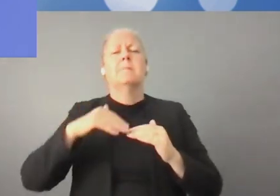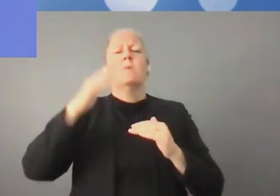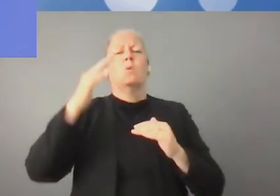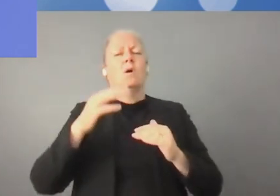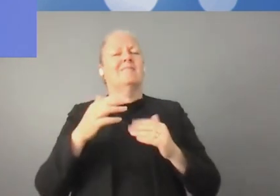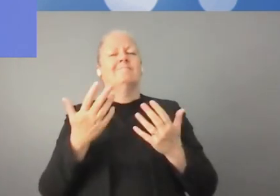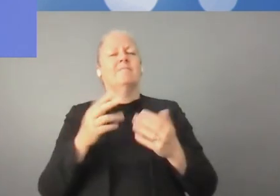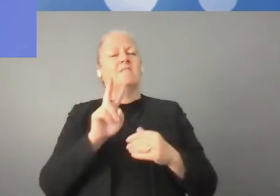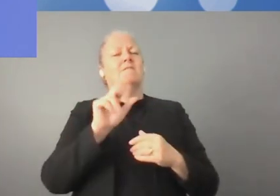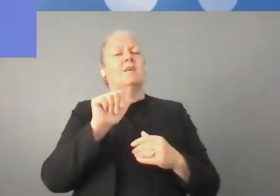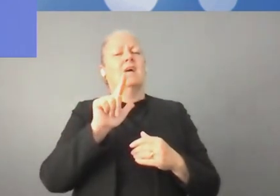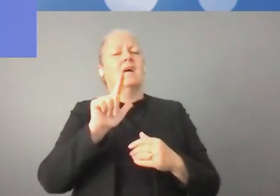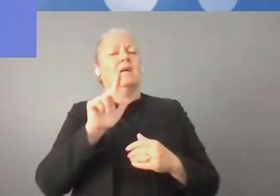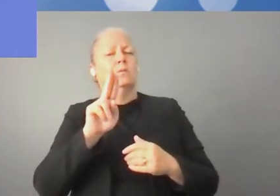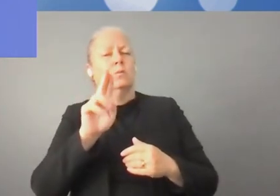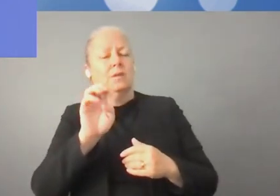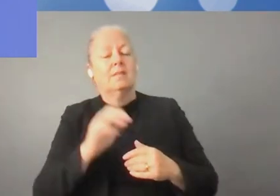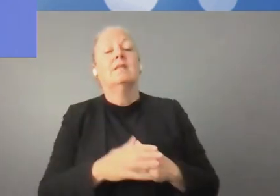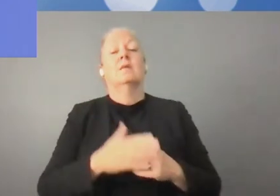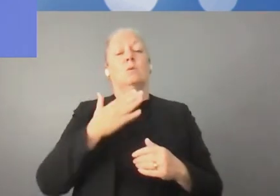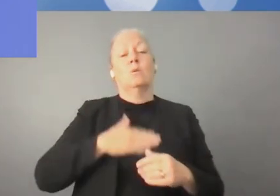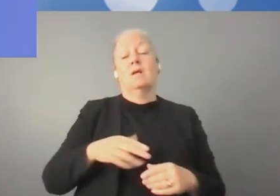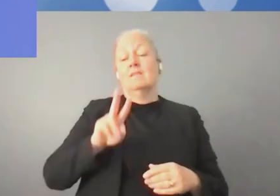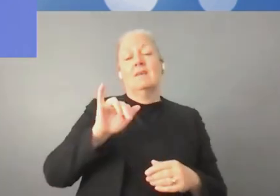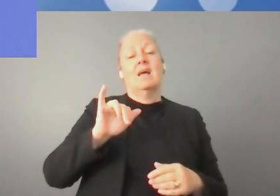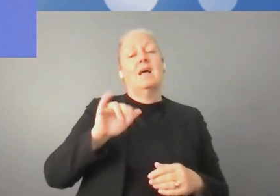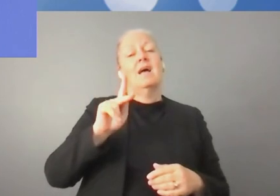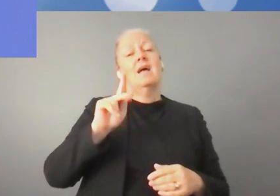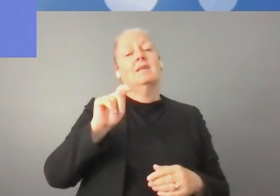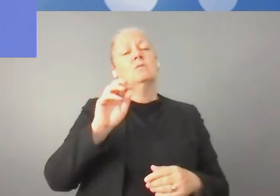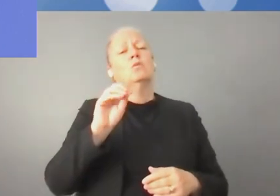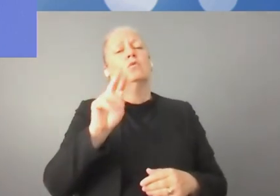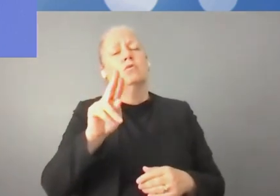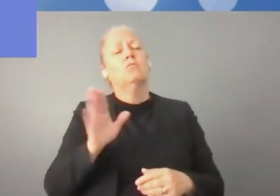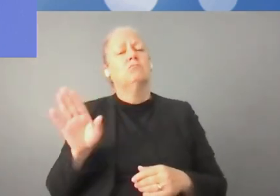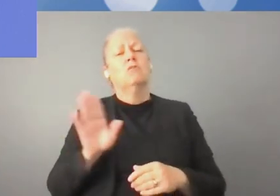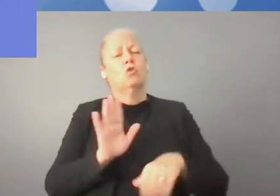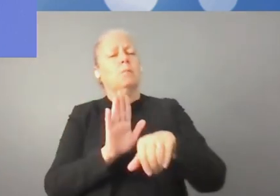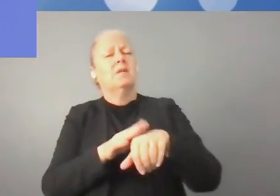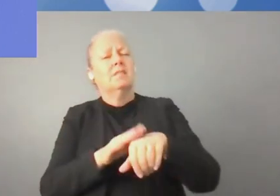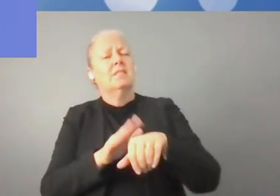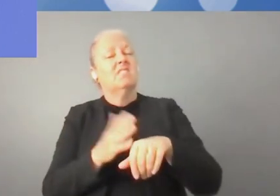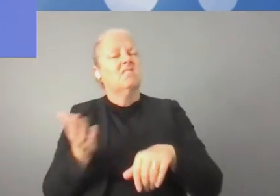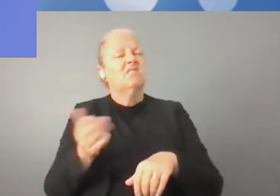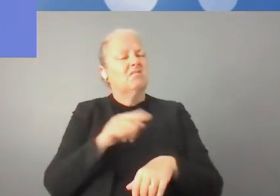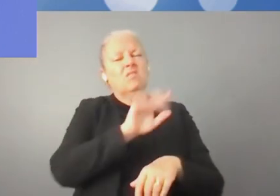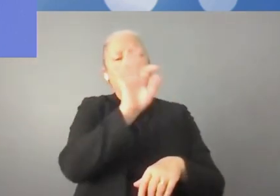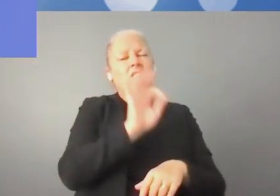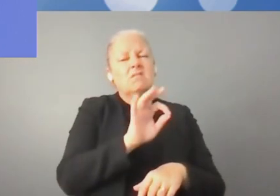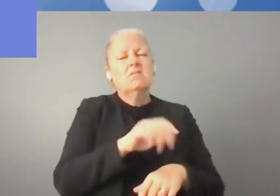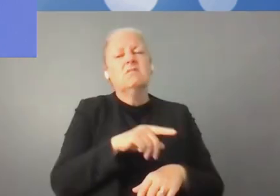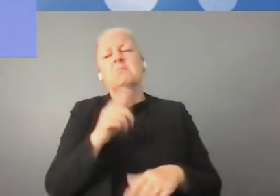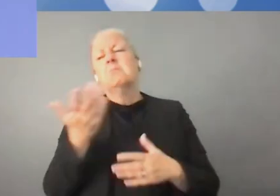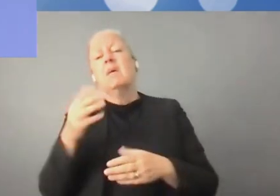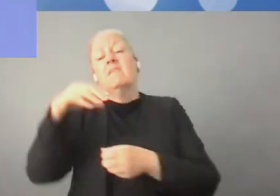largement passantes. Nous voulons garantir l'accès des start-up à ce Internet à haute vitesse. Maintenant, c